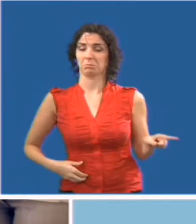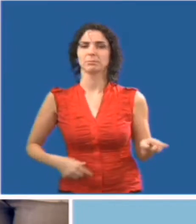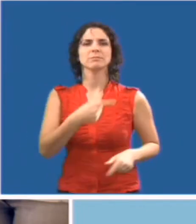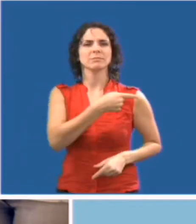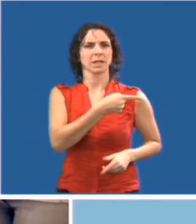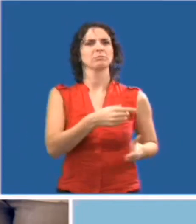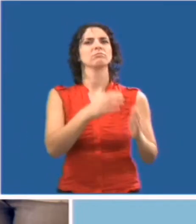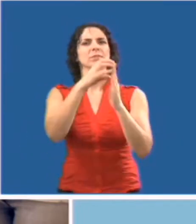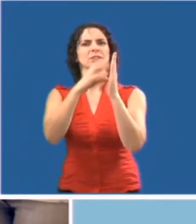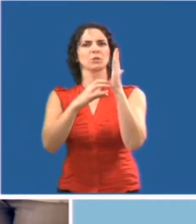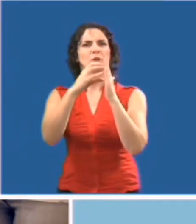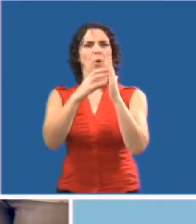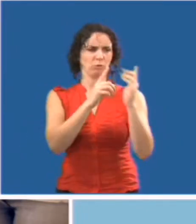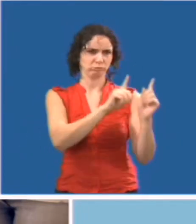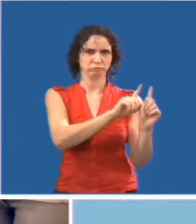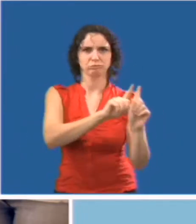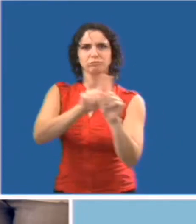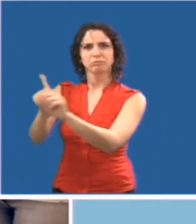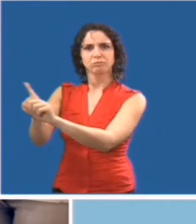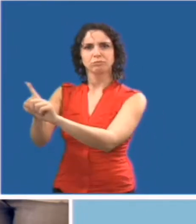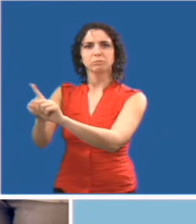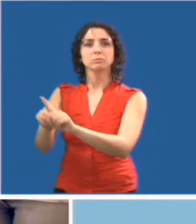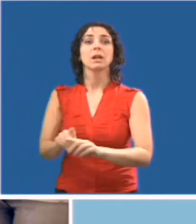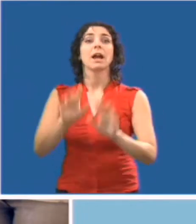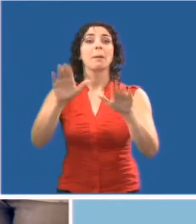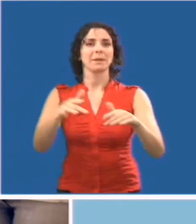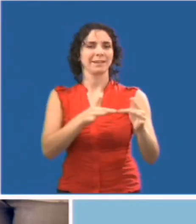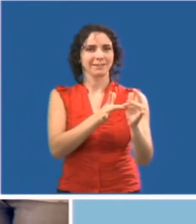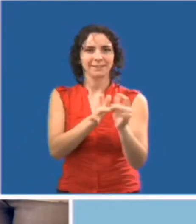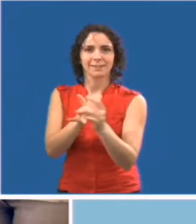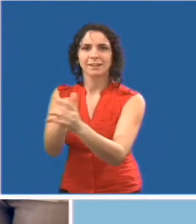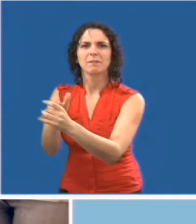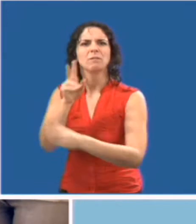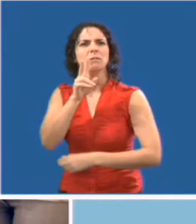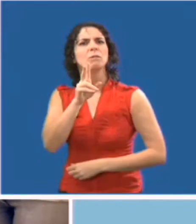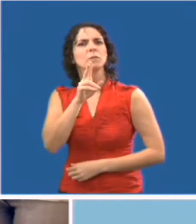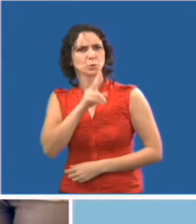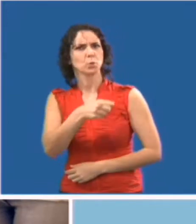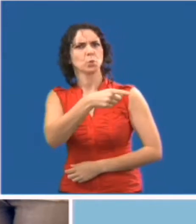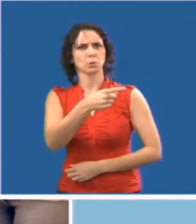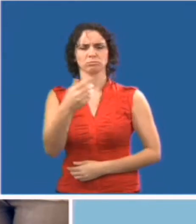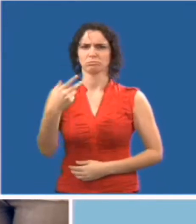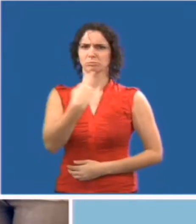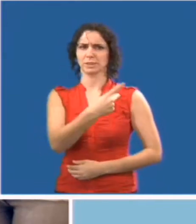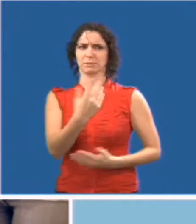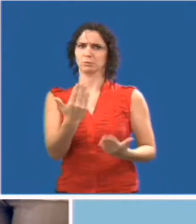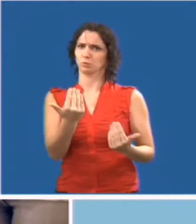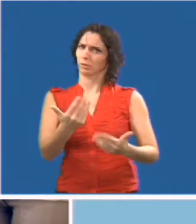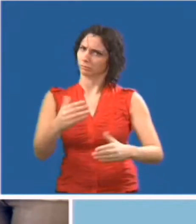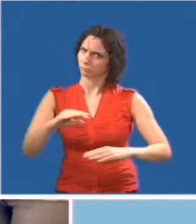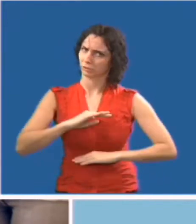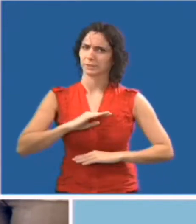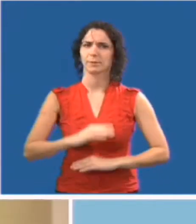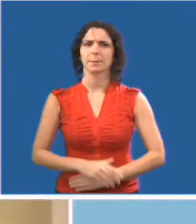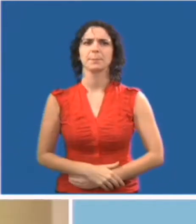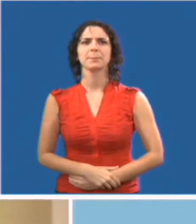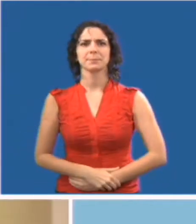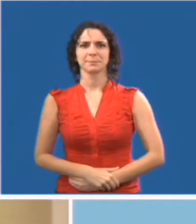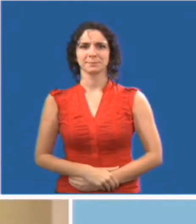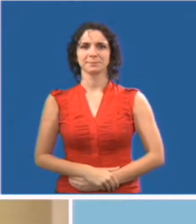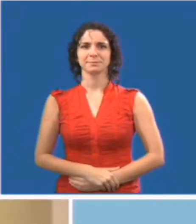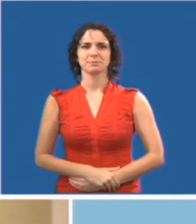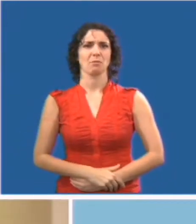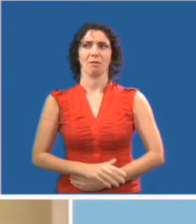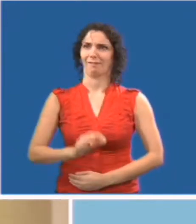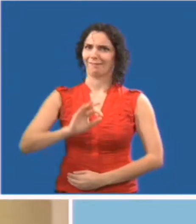veillera à ce que vous avez tous dont vous avez besoin. Excellent. Bonjour, Hillary. Ça me fait plaisir de te rencontrer. C'est donc toi qui es responsable